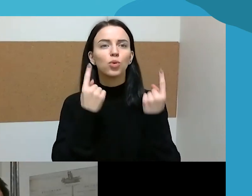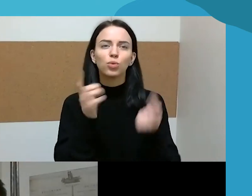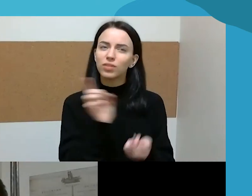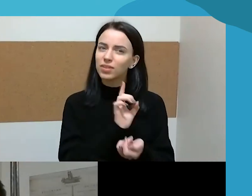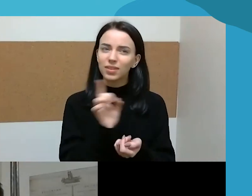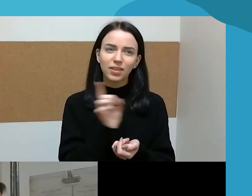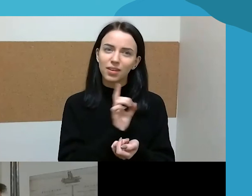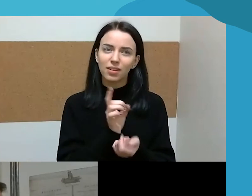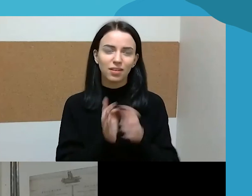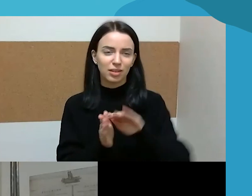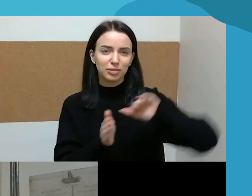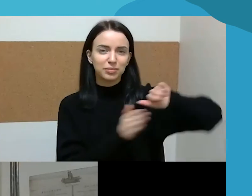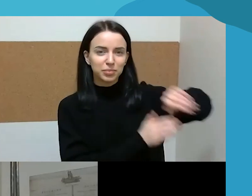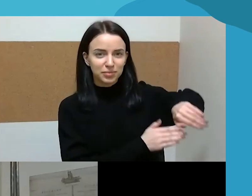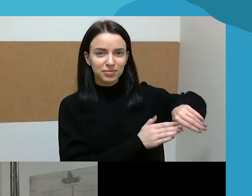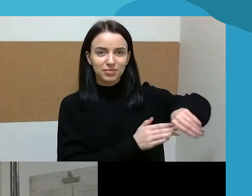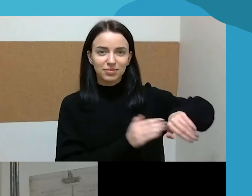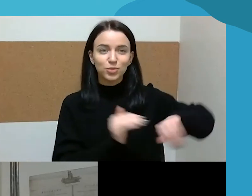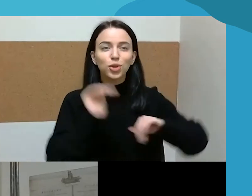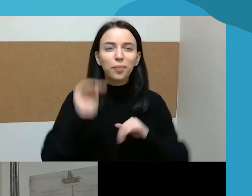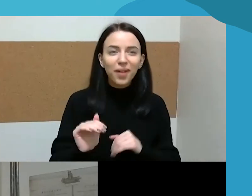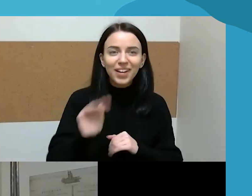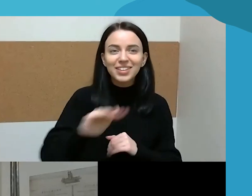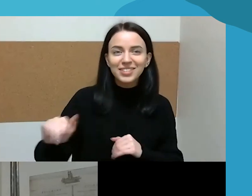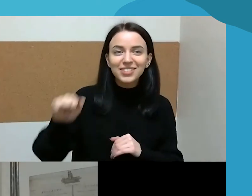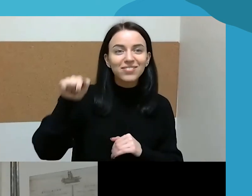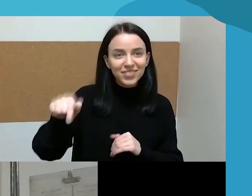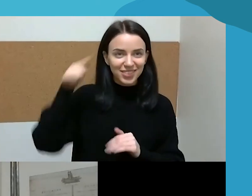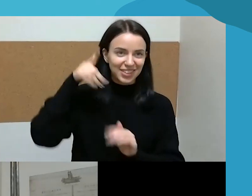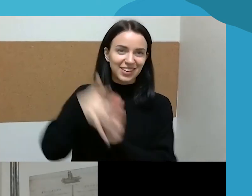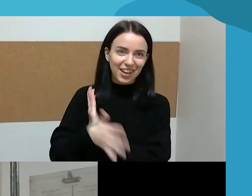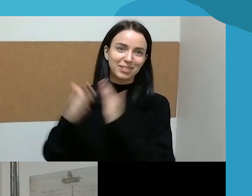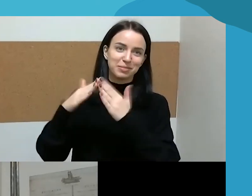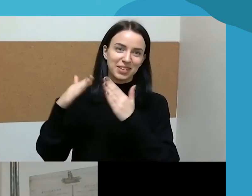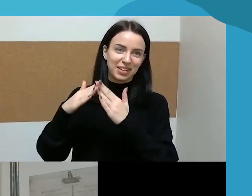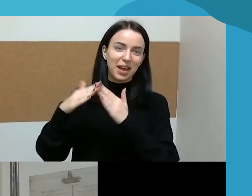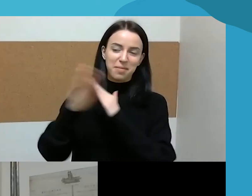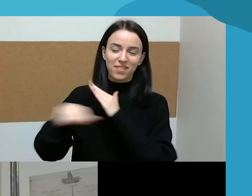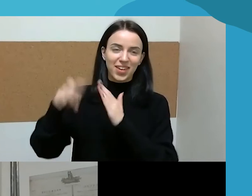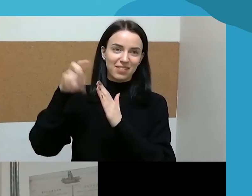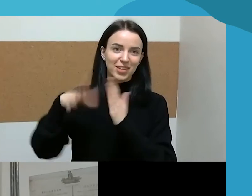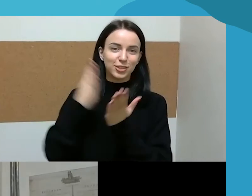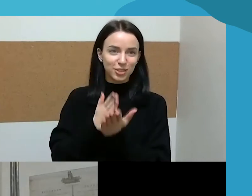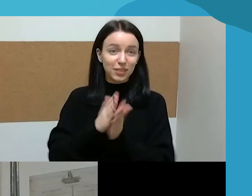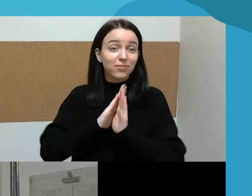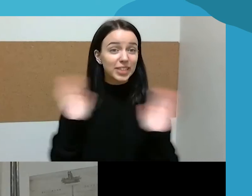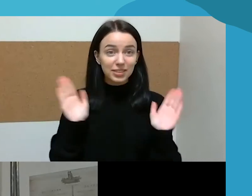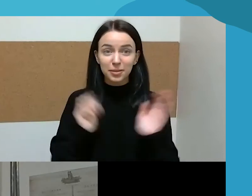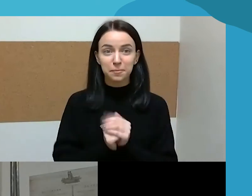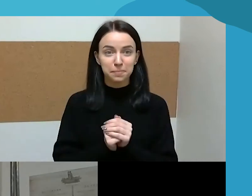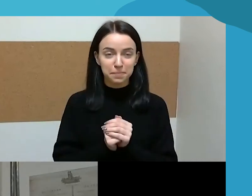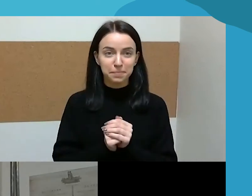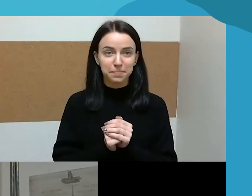kaip štai šie keli maži gyventoji namuose ir viskas. Ir tai yra